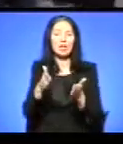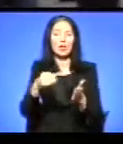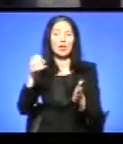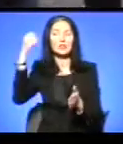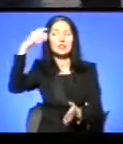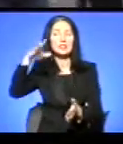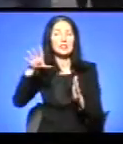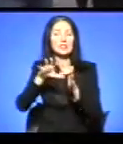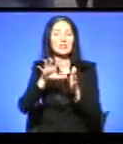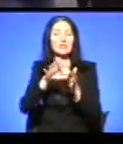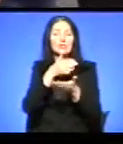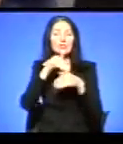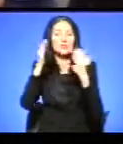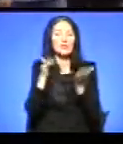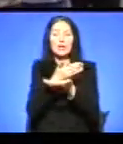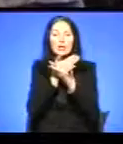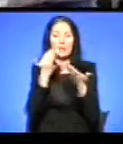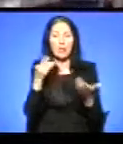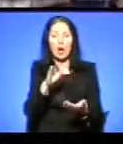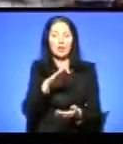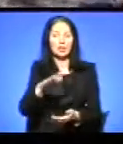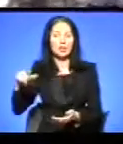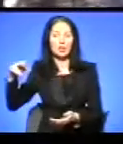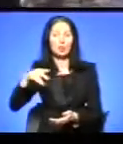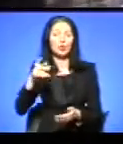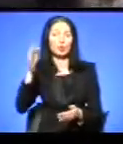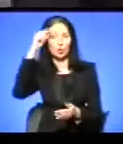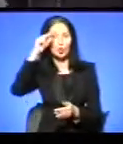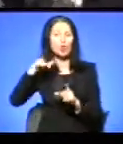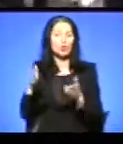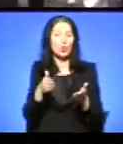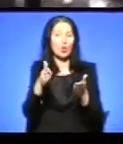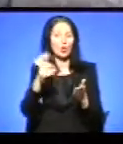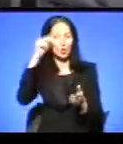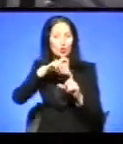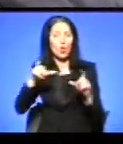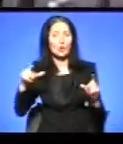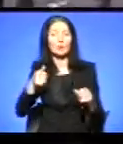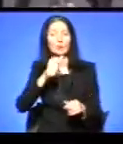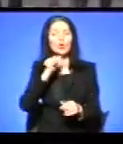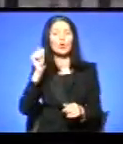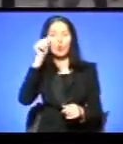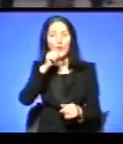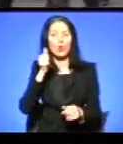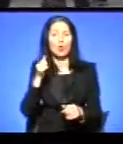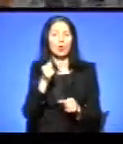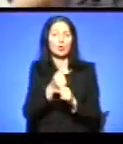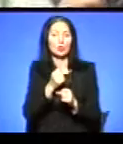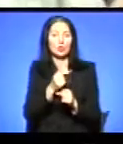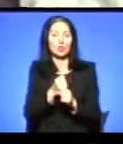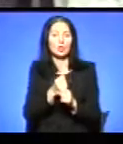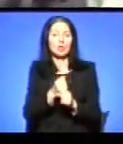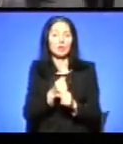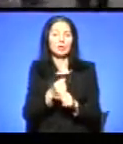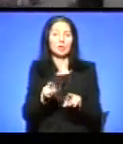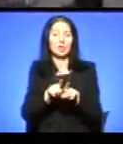діти ходять до школи, і то, і сьогодні. Нічого ніхто. В прошлом році, як робили перший шарф, то приїжджали чиновники